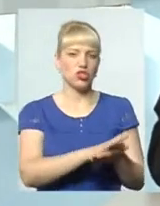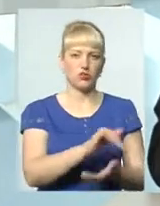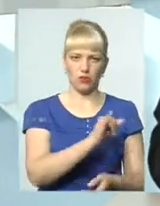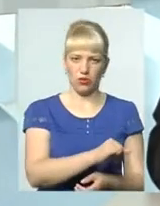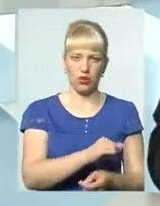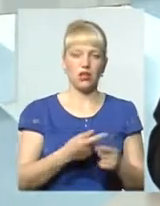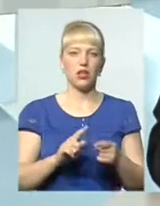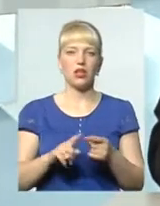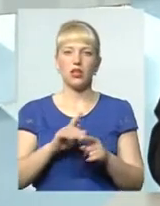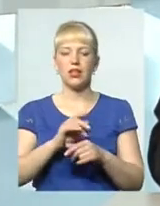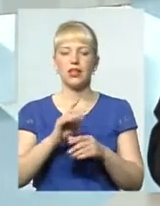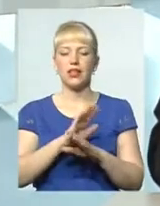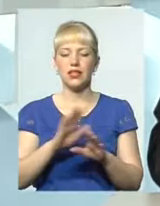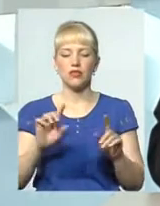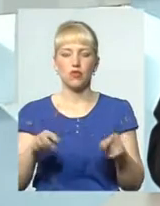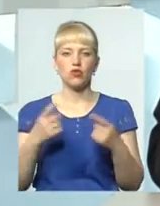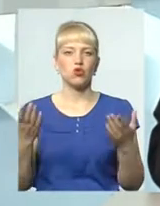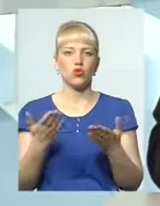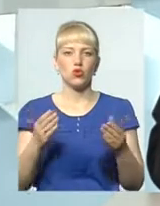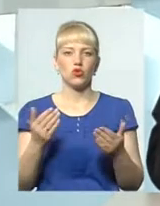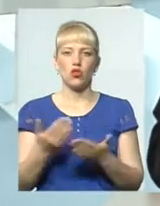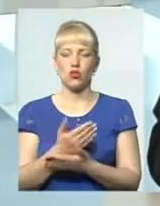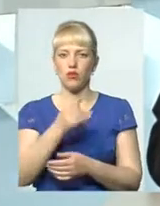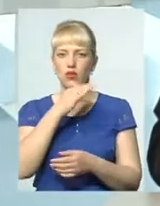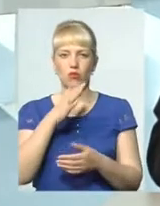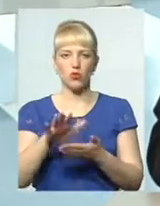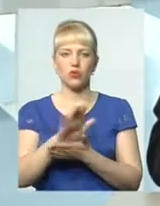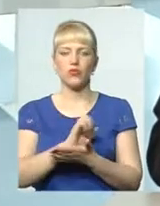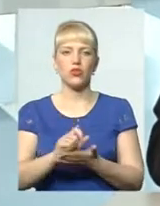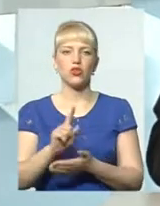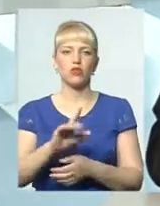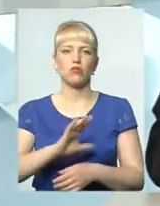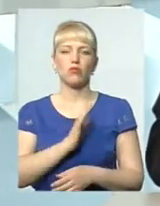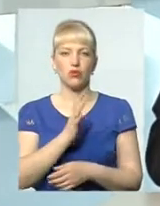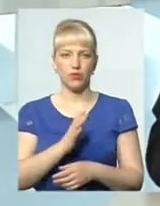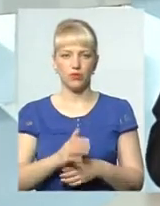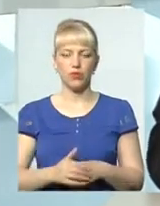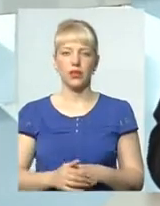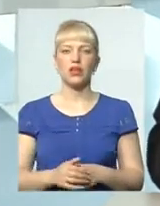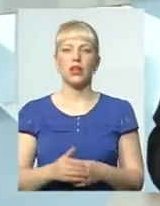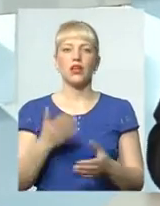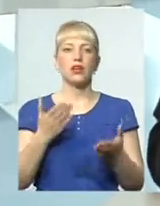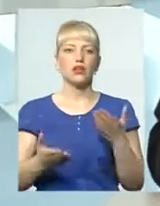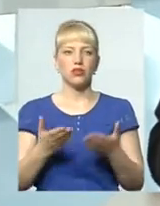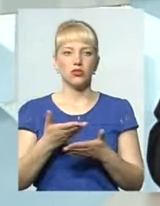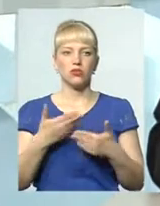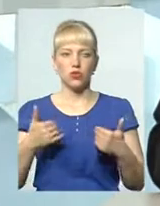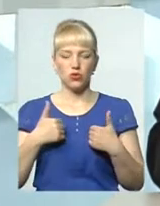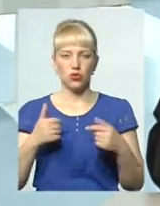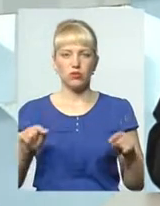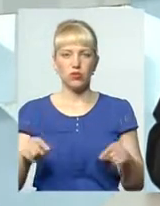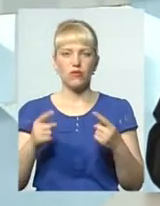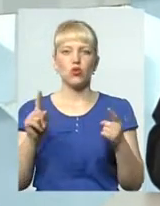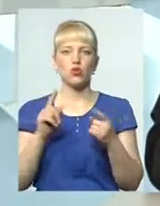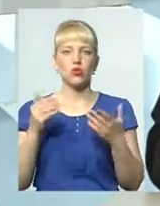Насправді, не створивши чогось нового, не можна нищити те, що було. Тобто, якщо ми хочемо створювати щось